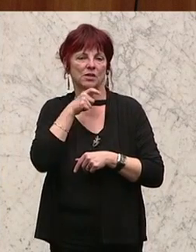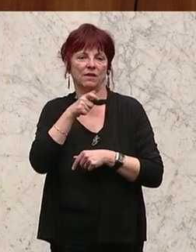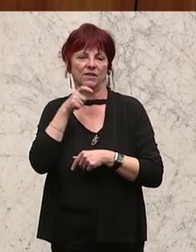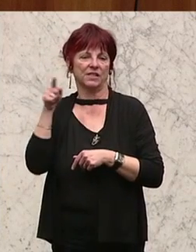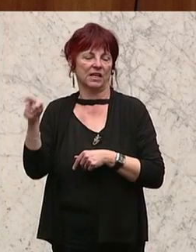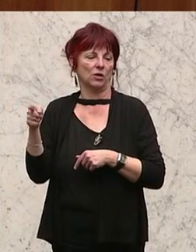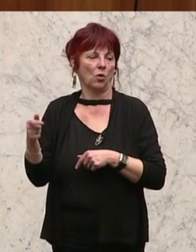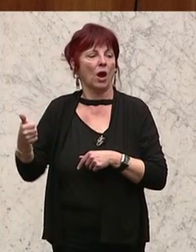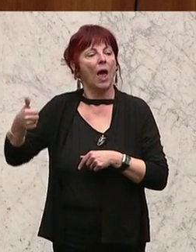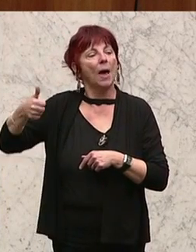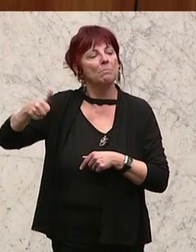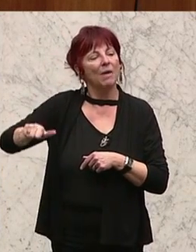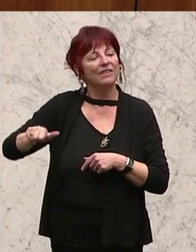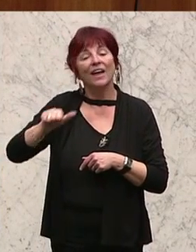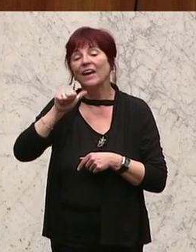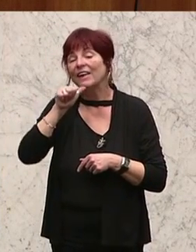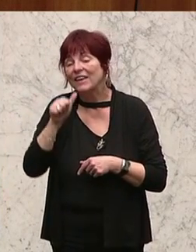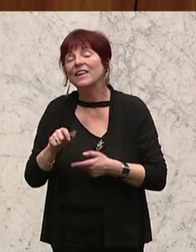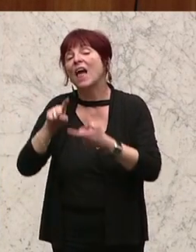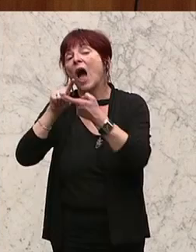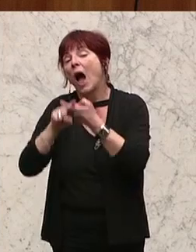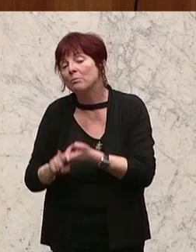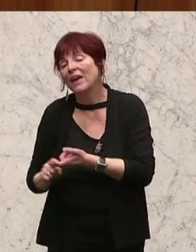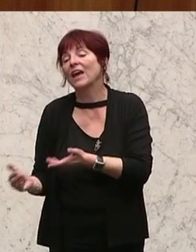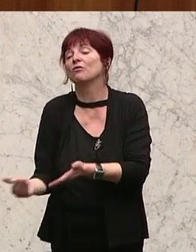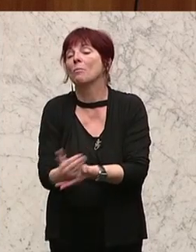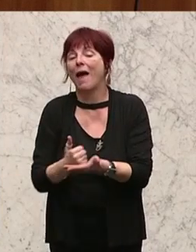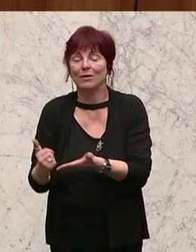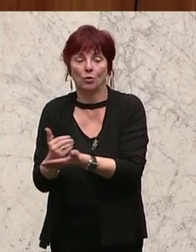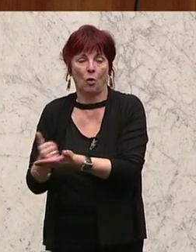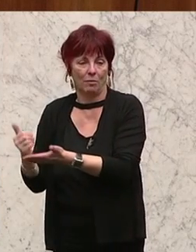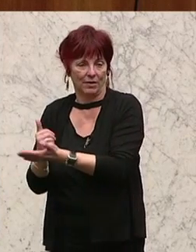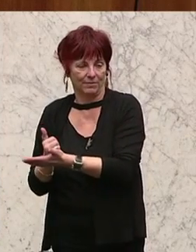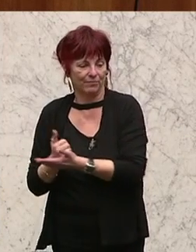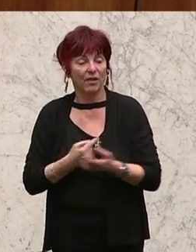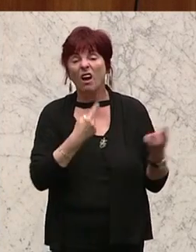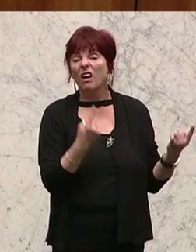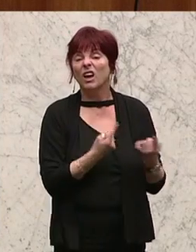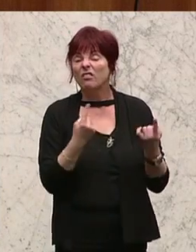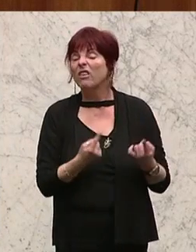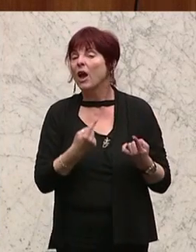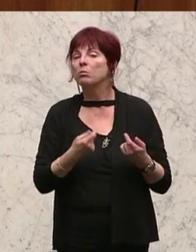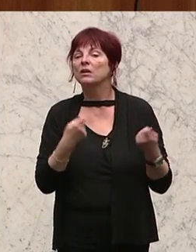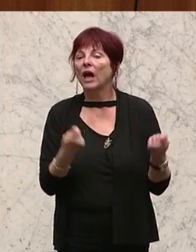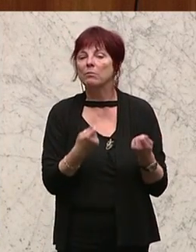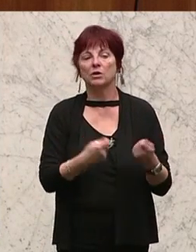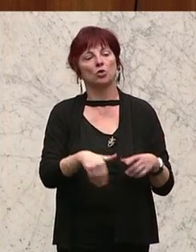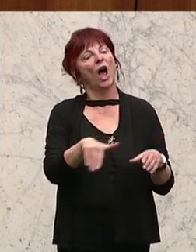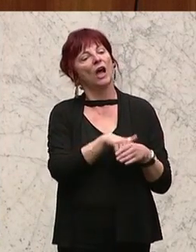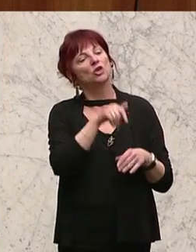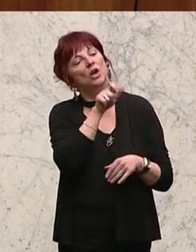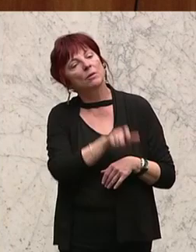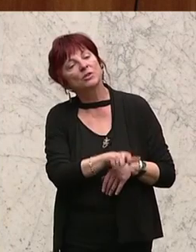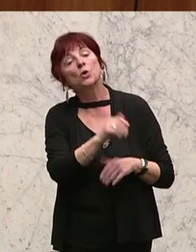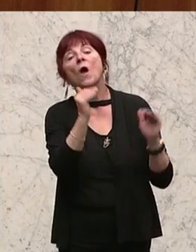Beiträge nicht vom konkreten Erwerbseinkommen abhängen. Wenn ein Gewerbetreibender oder ein Angestellter in einem Jahr weniger